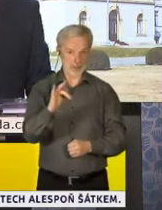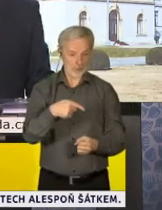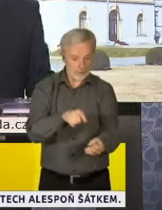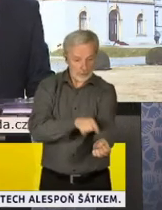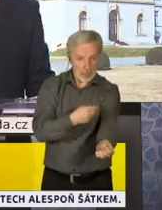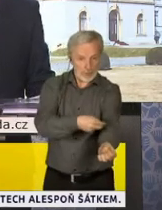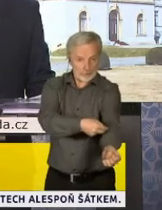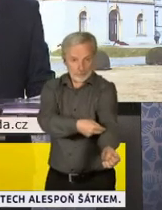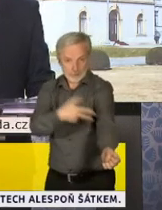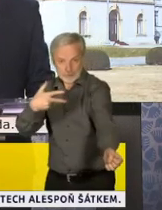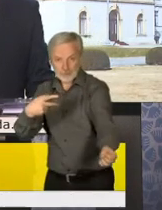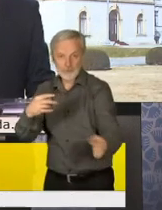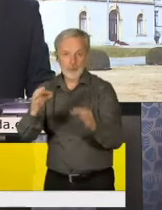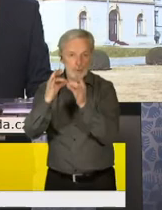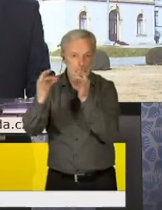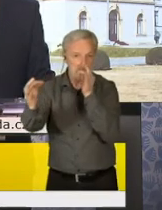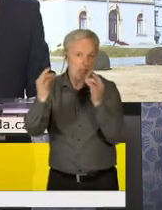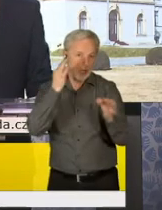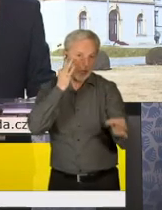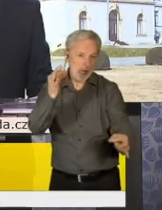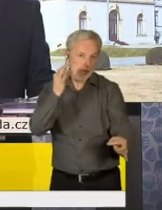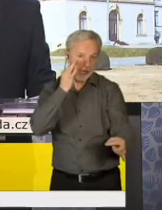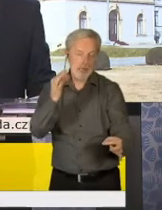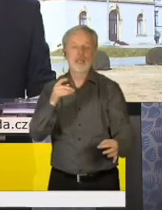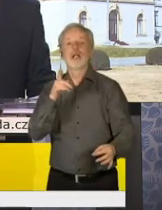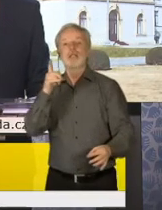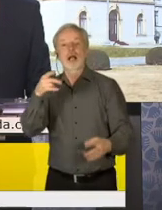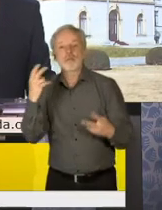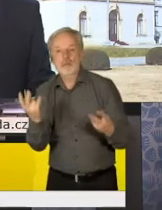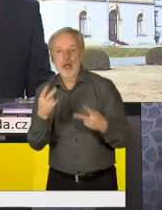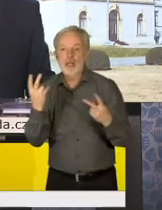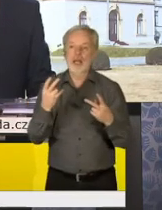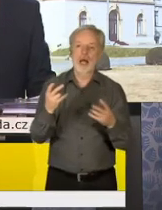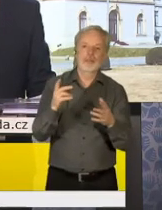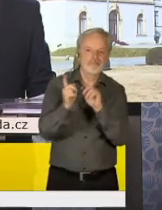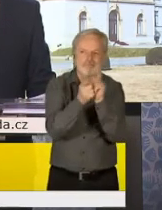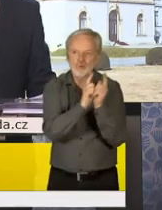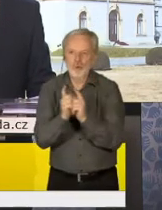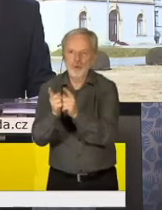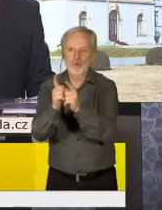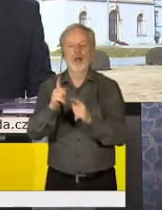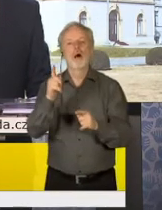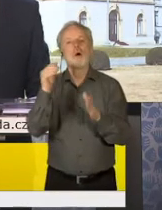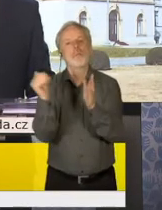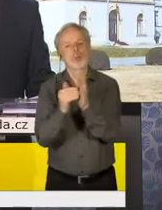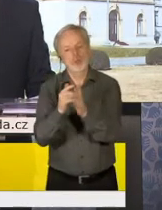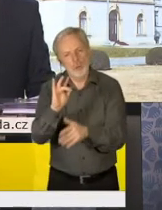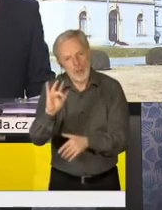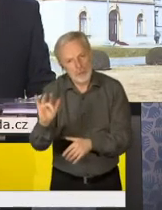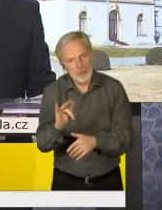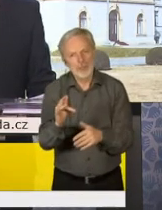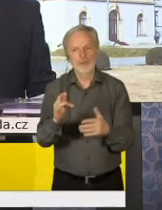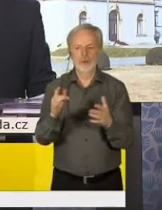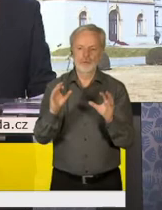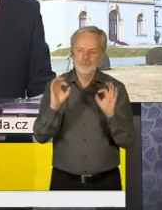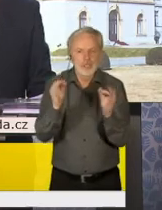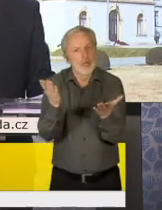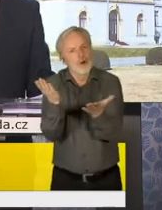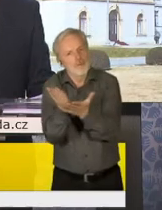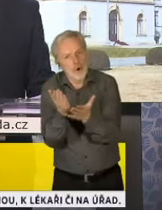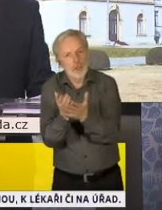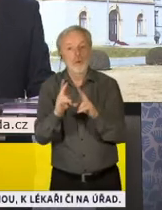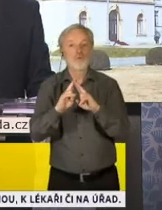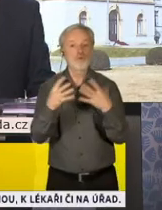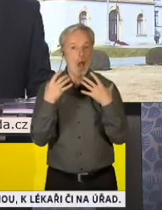říkali, že potřebujeme, aby ta místa byla dostupná i z hlediska automobilu, abychom mohli